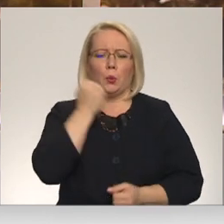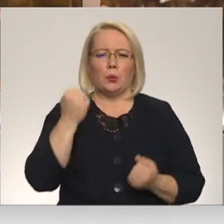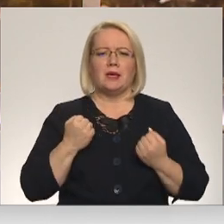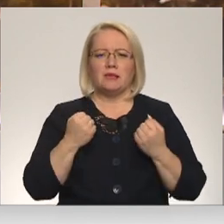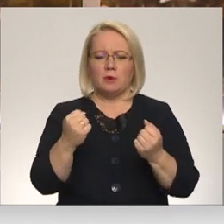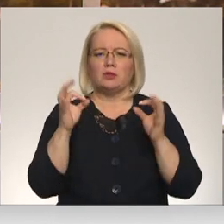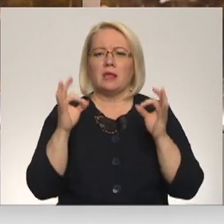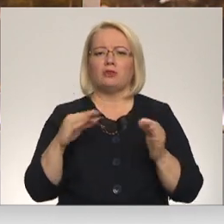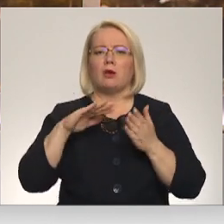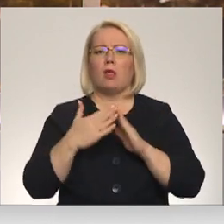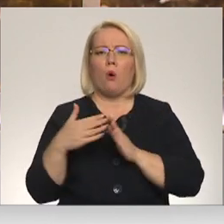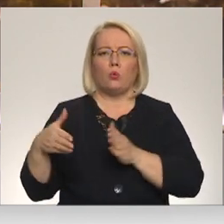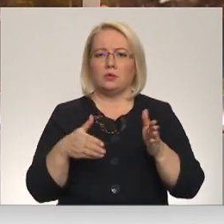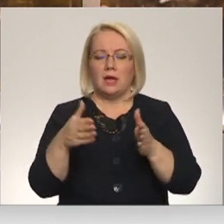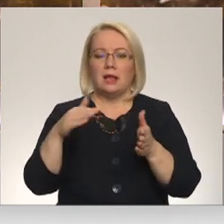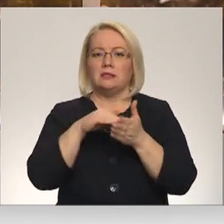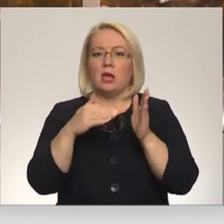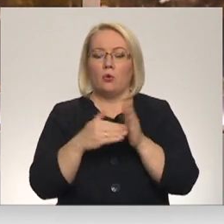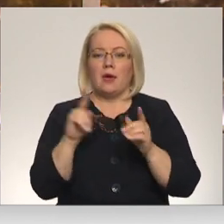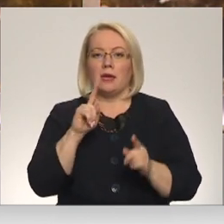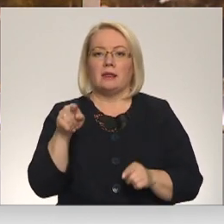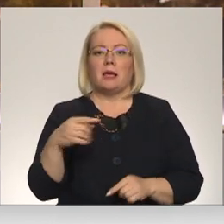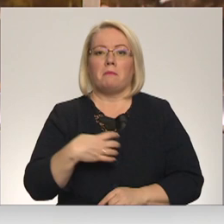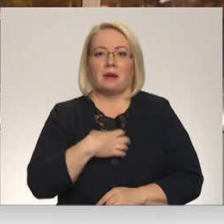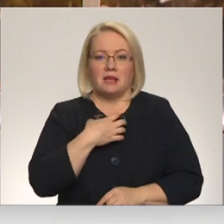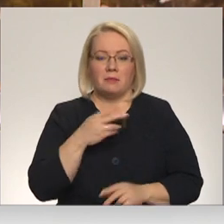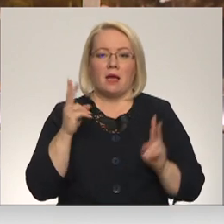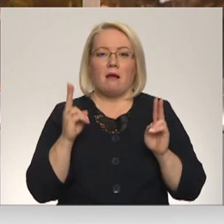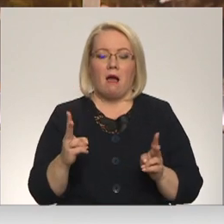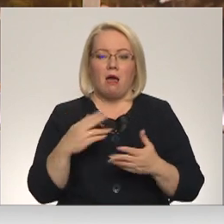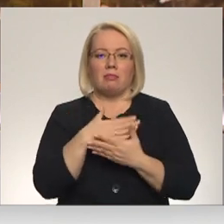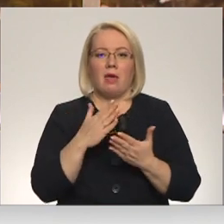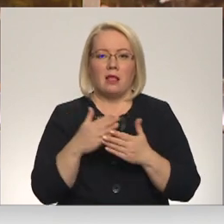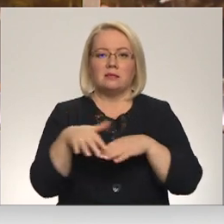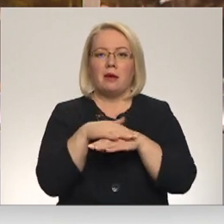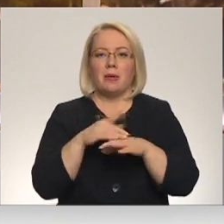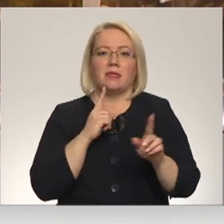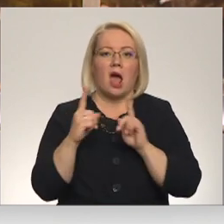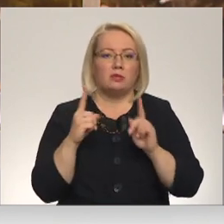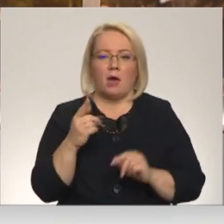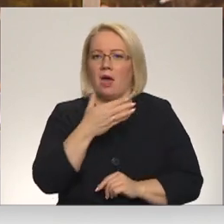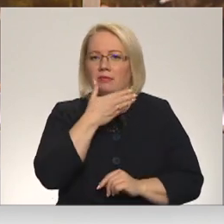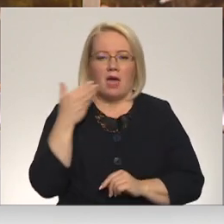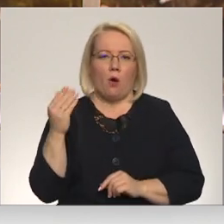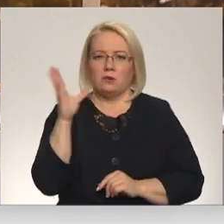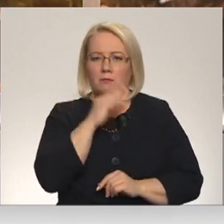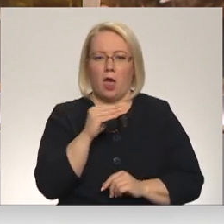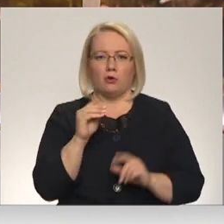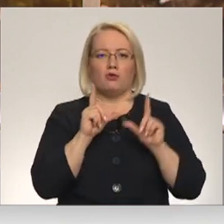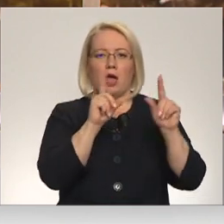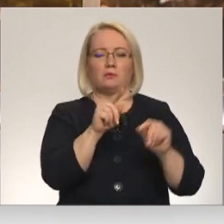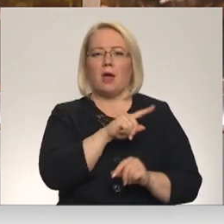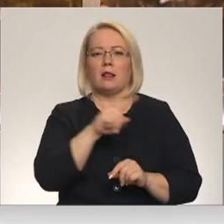ir lauku ceļi. Situācija dažviet ir tik dramatiska, ka daļa sabierisko transporta līdzekļi pat nav turpinājuši ceļi